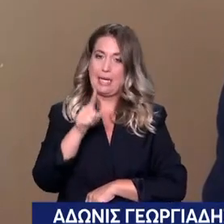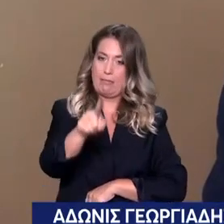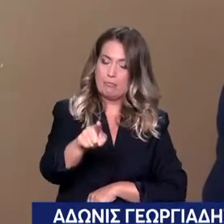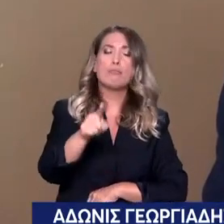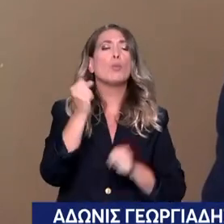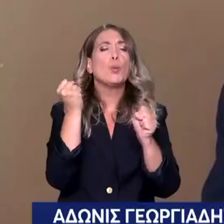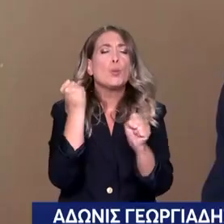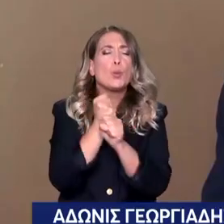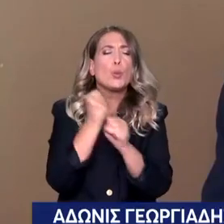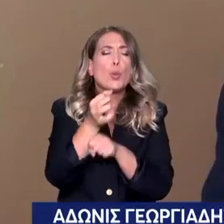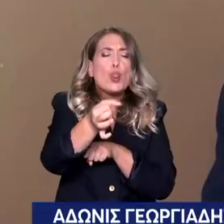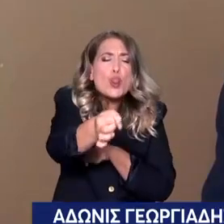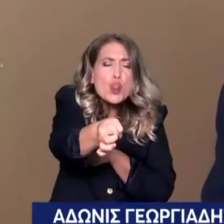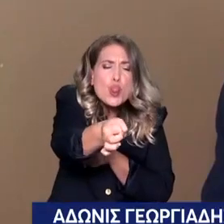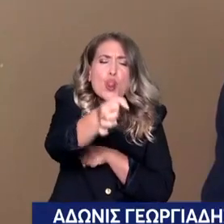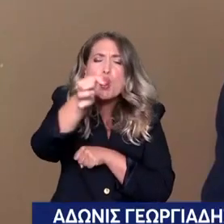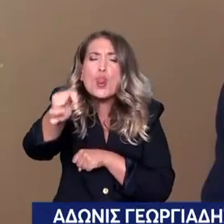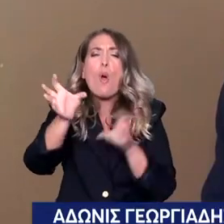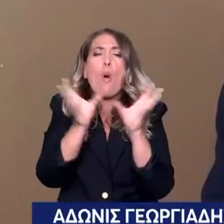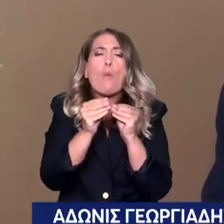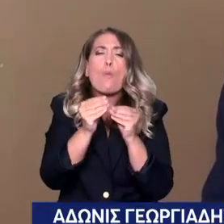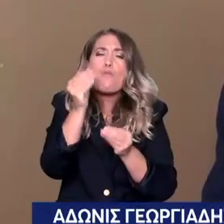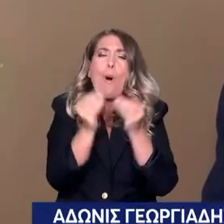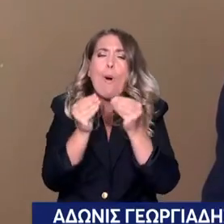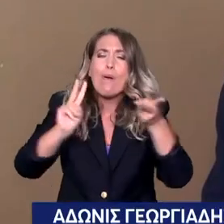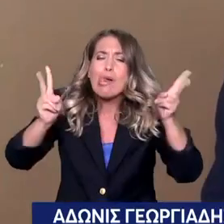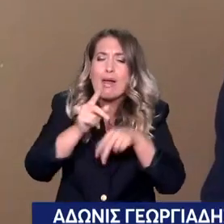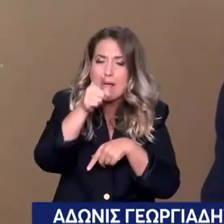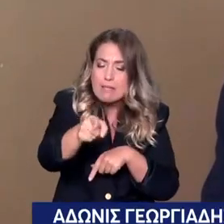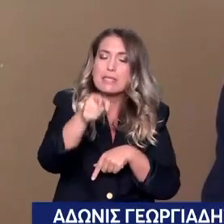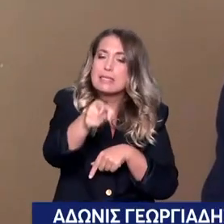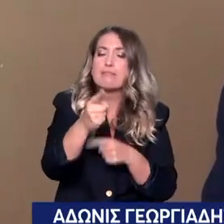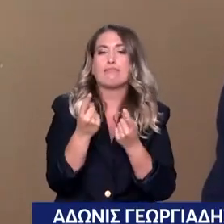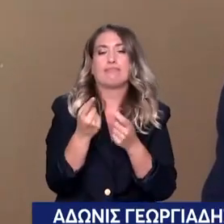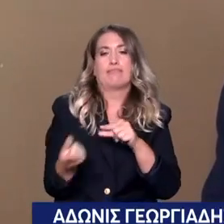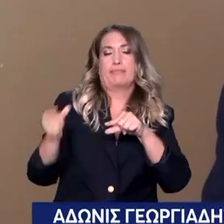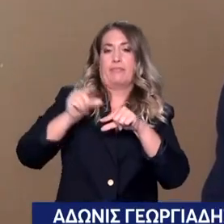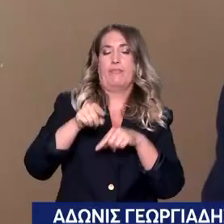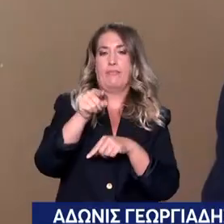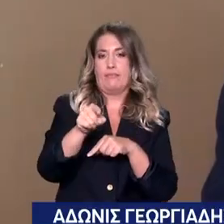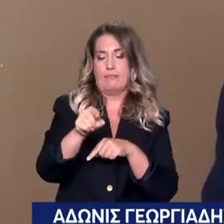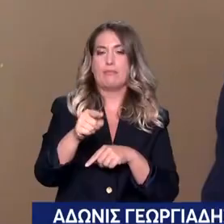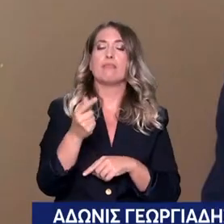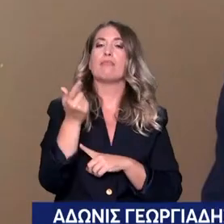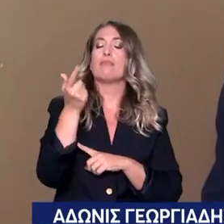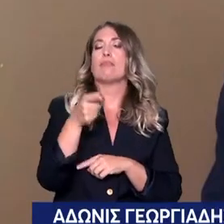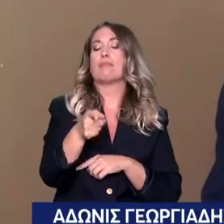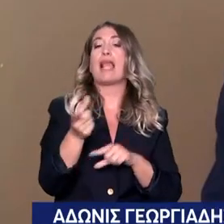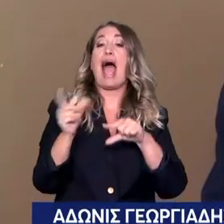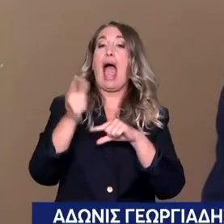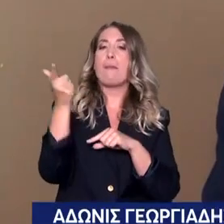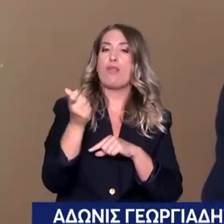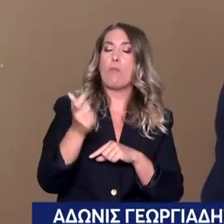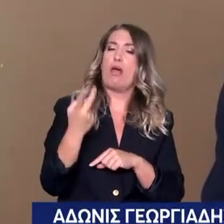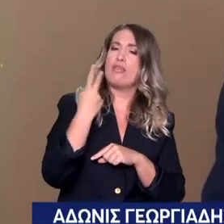από το μισθό που έχουνε. Σημειώστε ότι ως σήμερα το επίδαμε ήταν 100 ευρώ το μήνα και για 18 ειδικότητες που είναι αυτές που λείπουν είναι